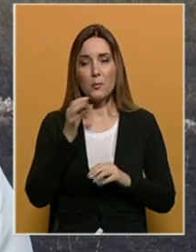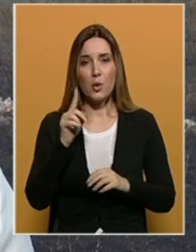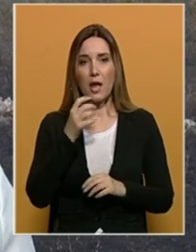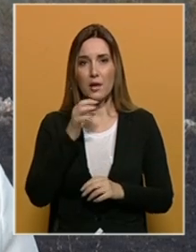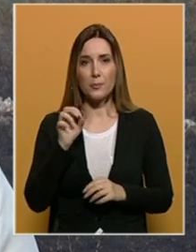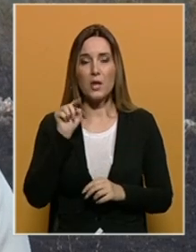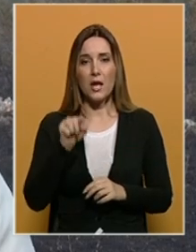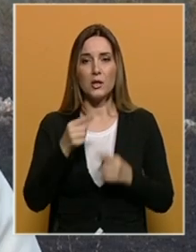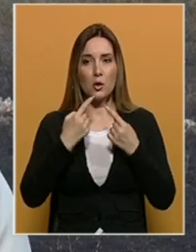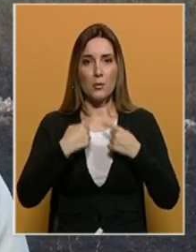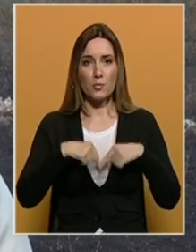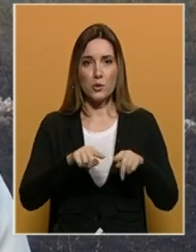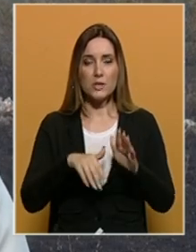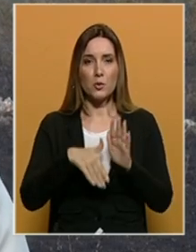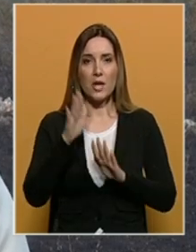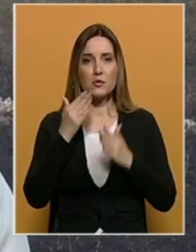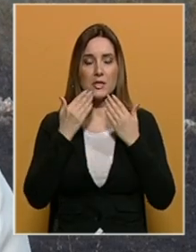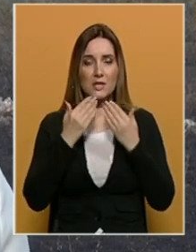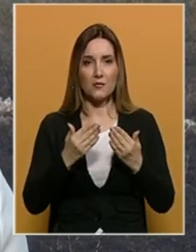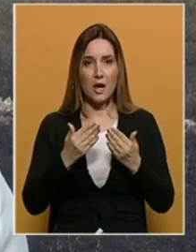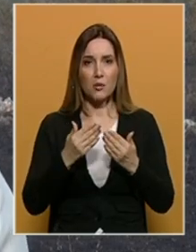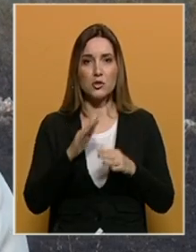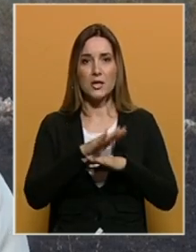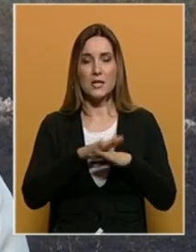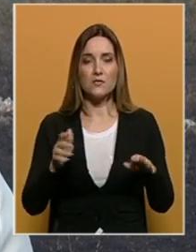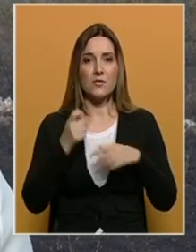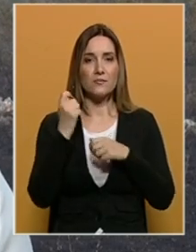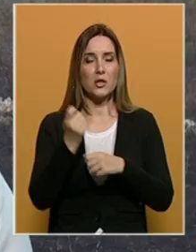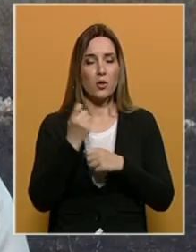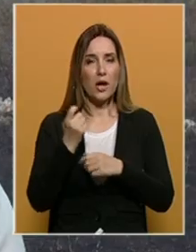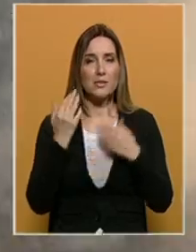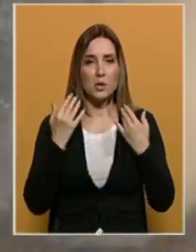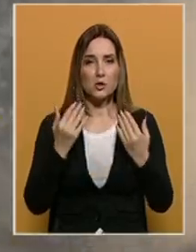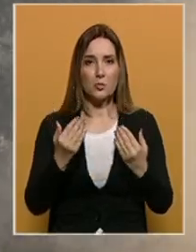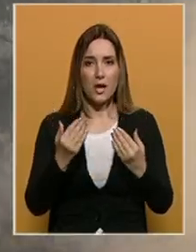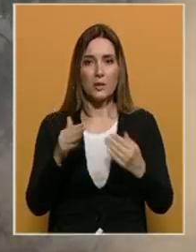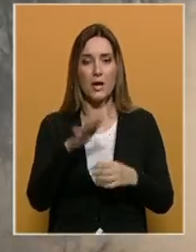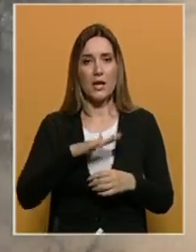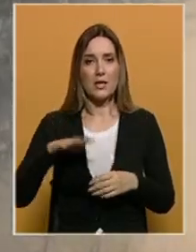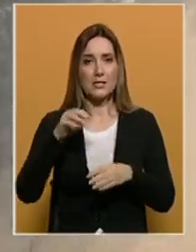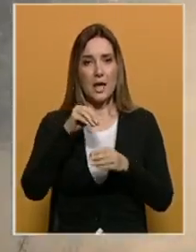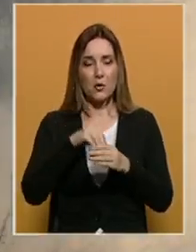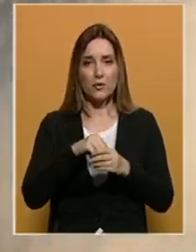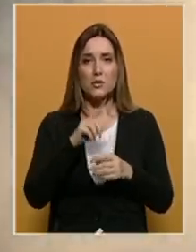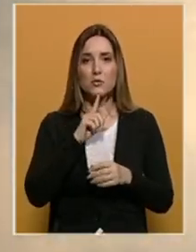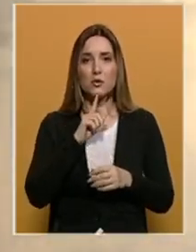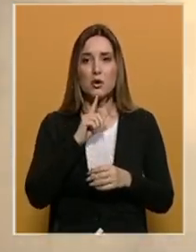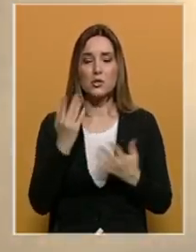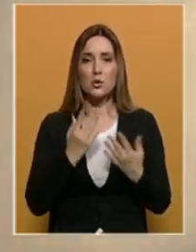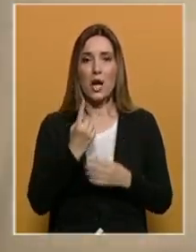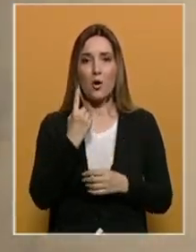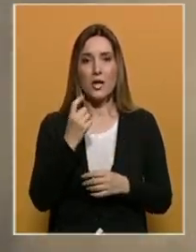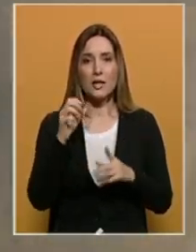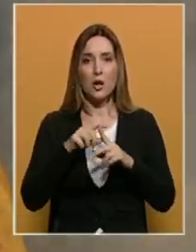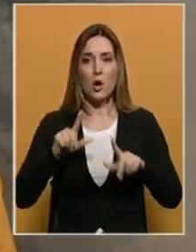bolja. I to posebno i najviše zahvaljujući svim vatrogascima, šumarima, lokalnom stanovništu koji su kao jedan